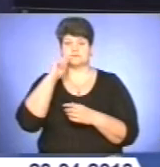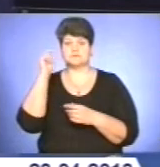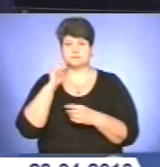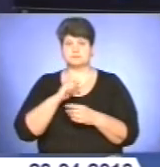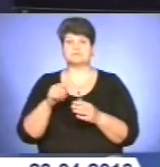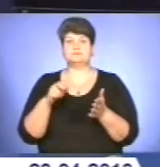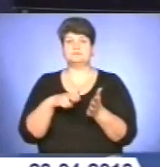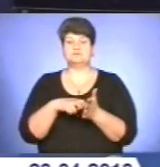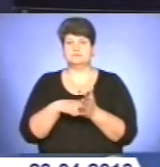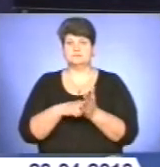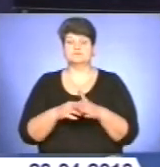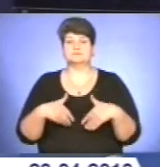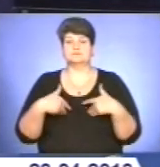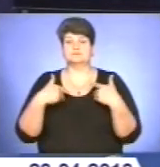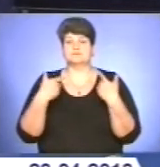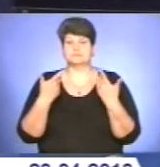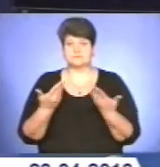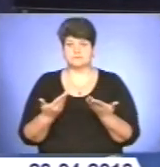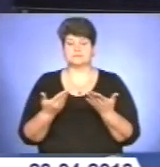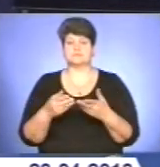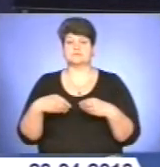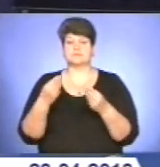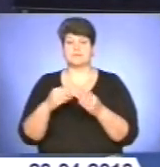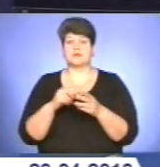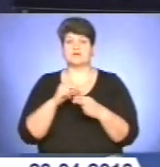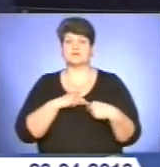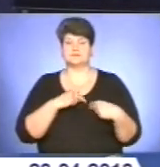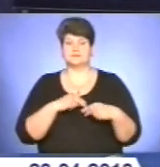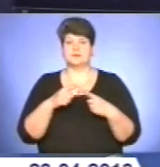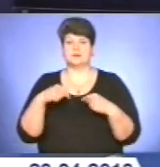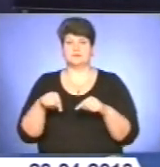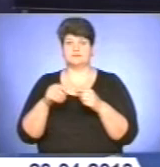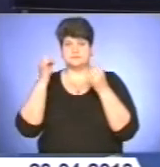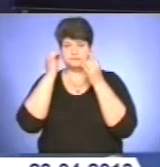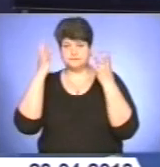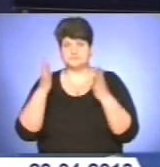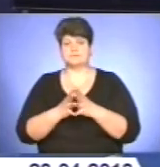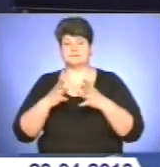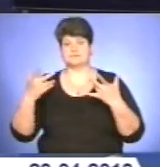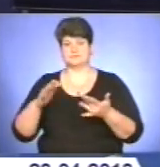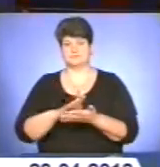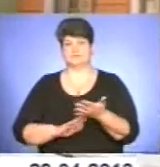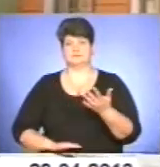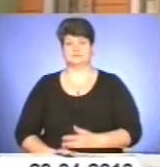пропозиціями оптимізації роботи надіслали працівникам галузі культури. Більше у сюжеті.